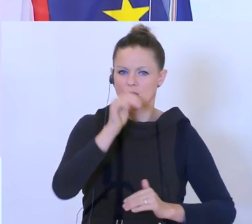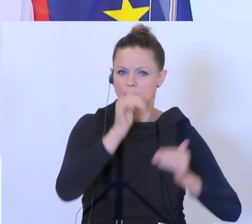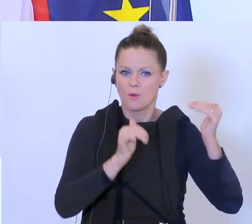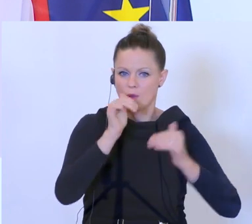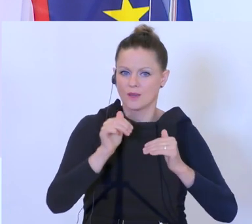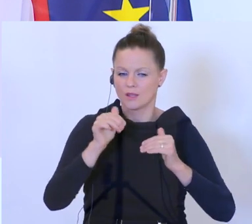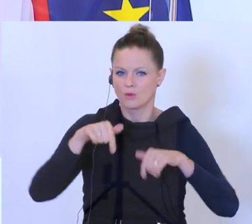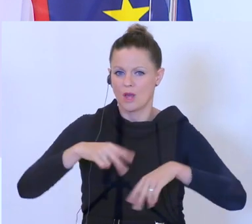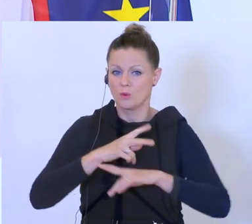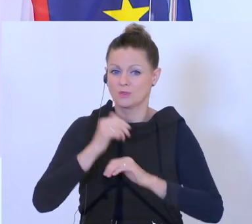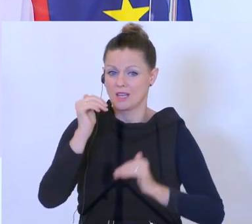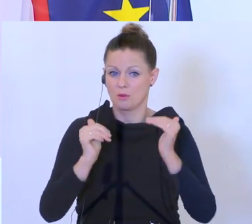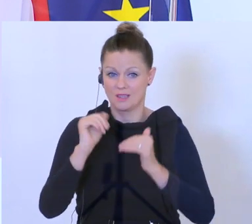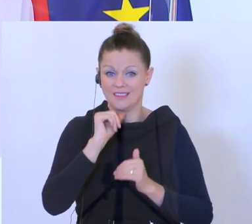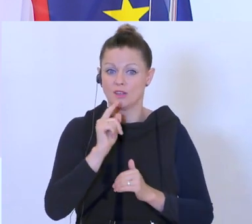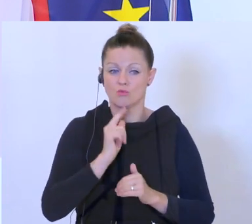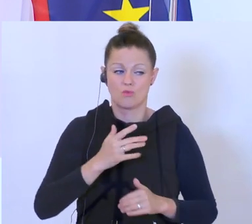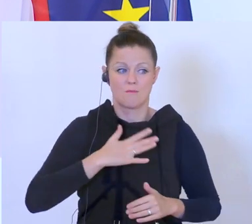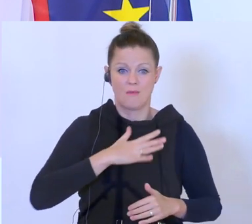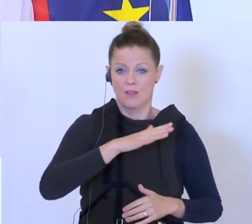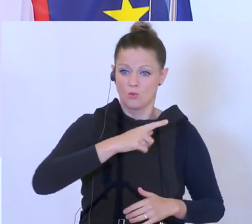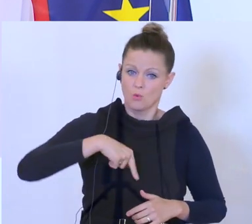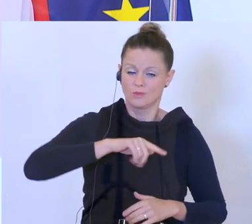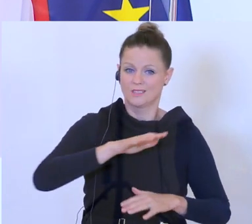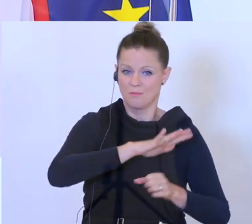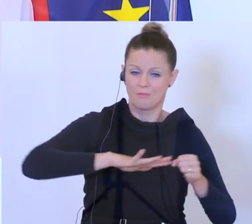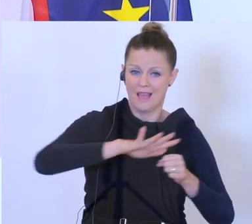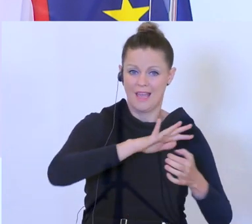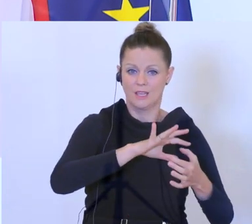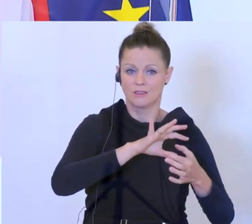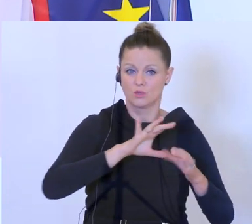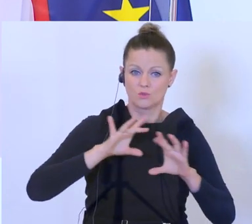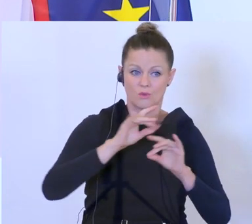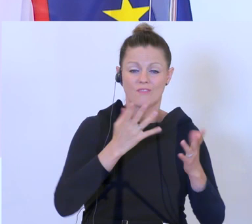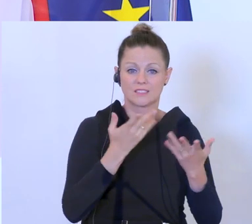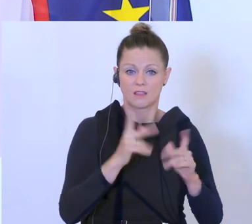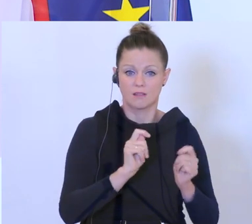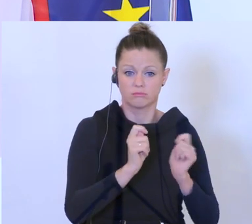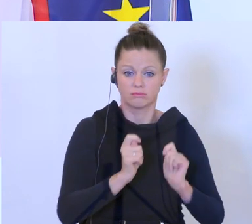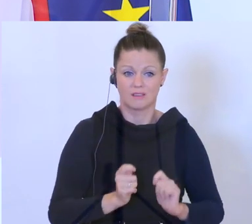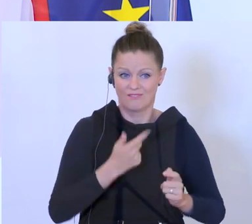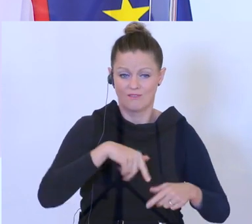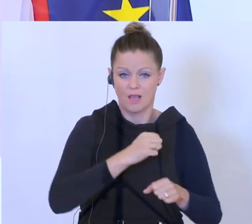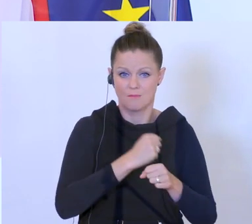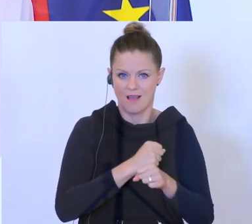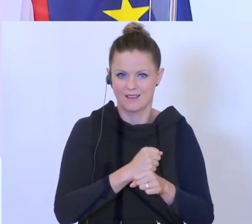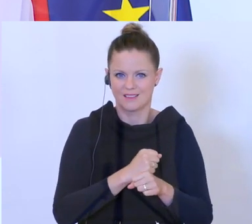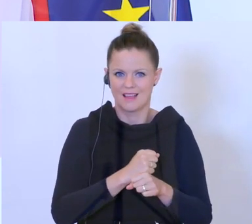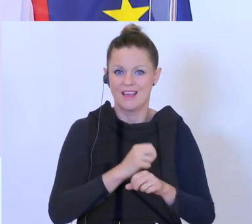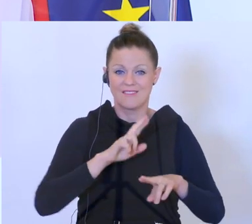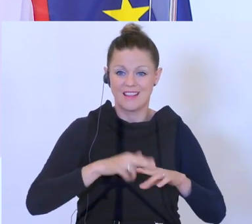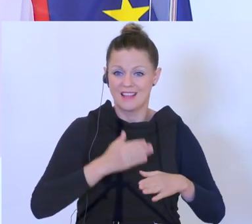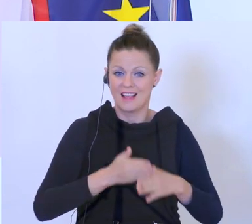Behörden ist. Also es liegt nicht nur in unserem Bereich, dort wo wir unmittelbar ändern können, tun wir das, denn nur wenn die Hilfe auch wirklich